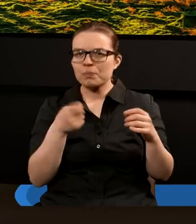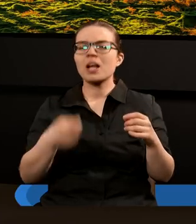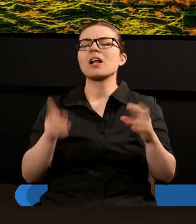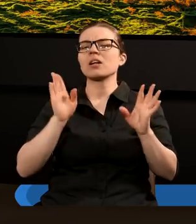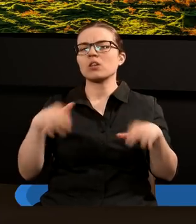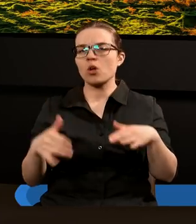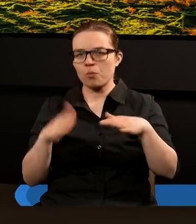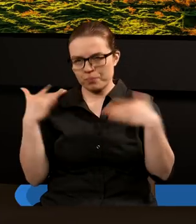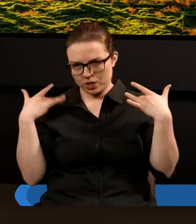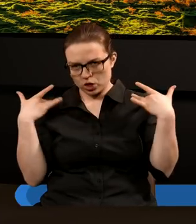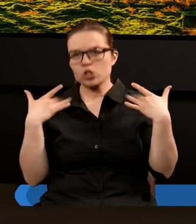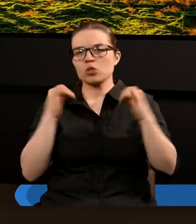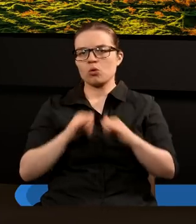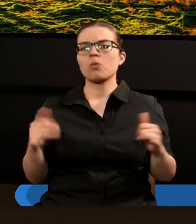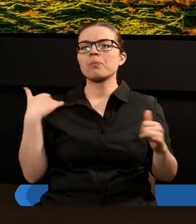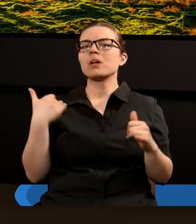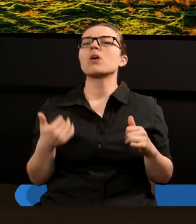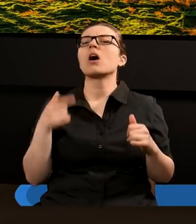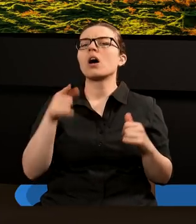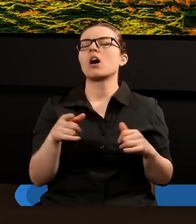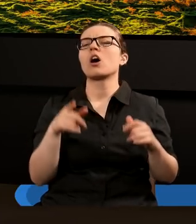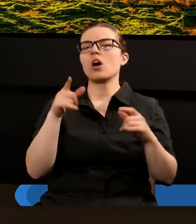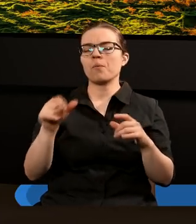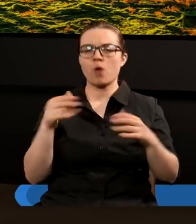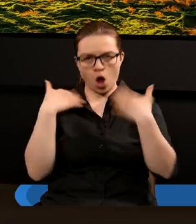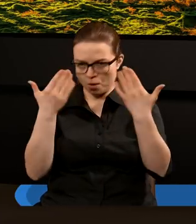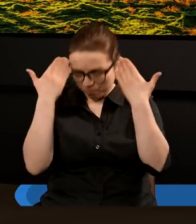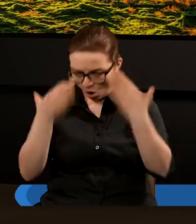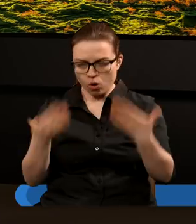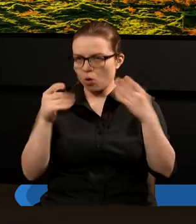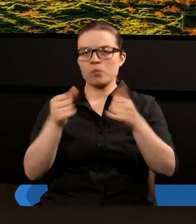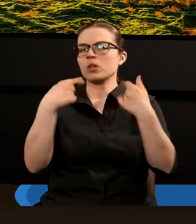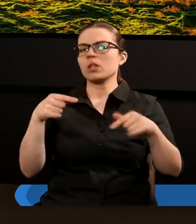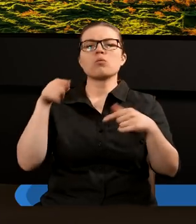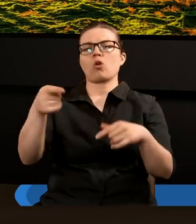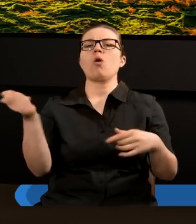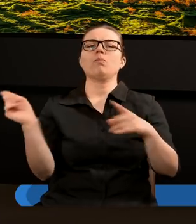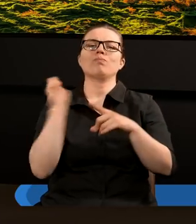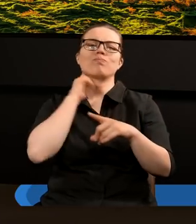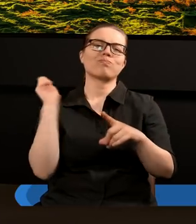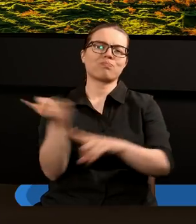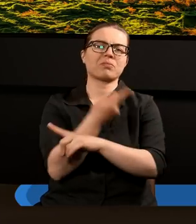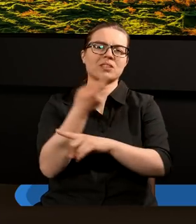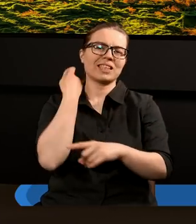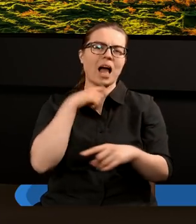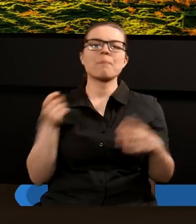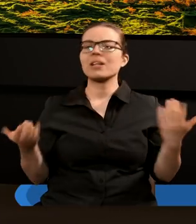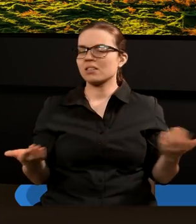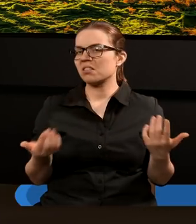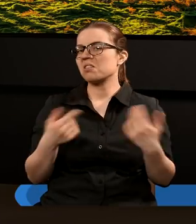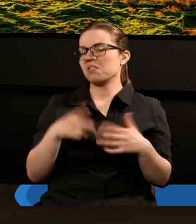zostało przy życiu, i każdy, który nie oddał pokłonu posągowi zwierzęcia został zabity. Widzimy tutaj bardzo